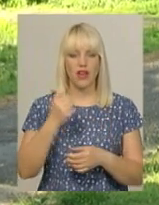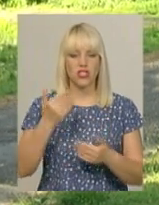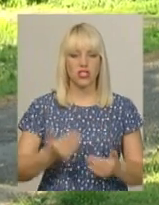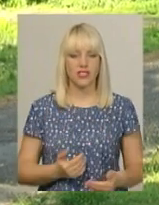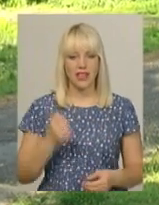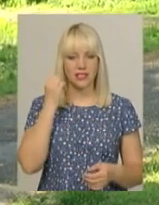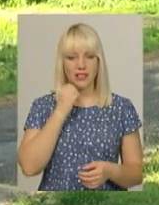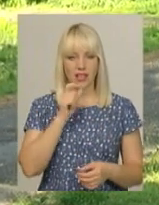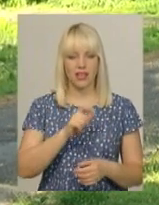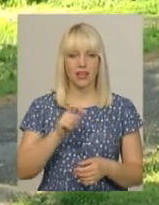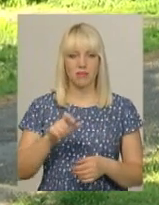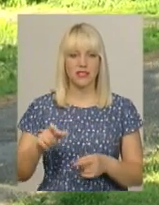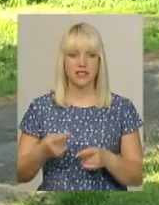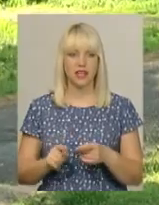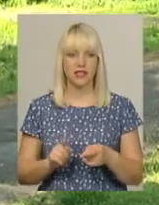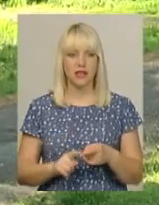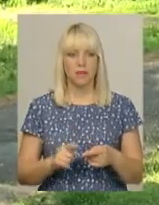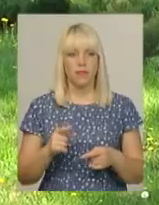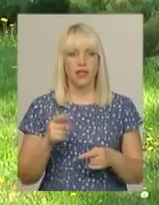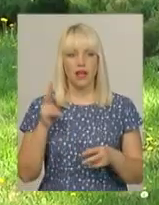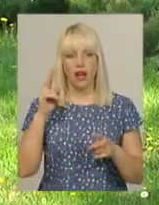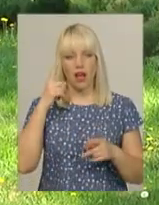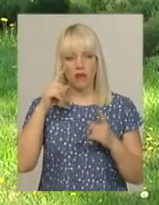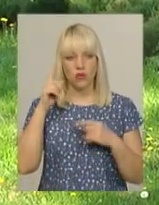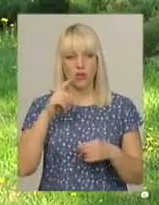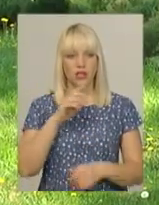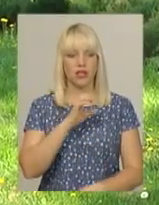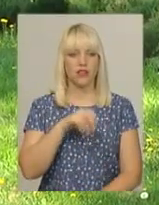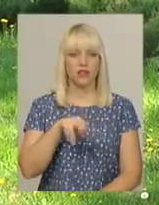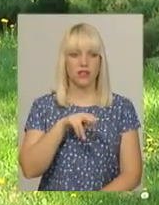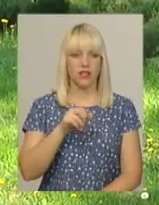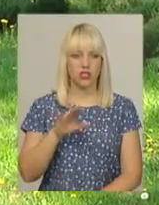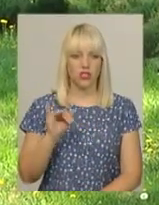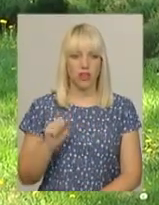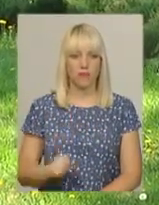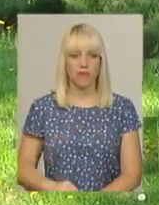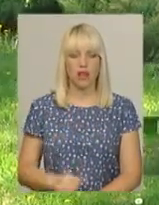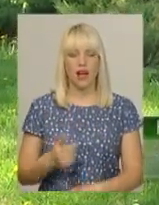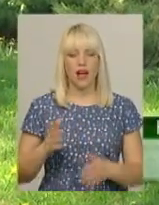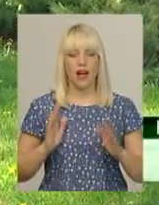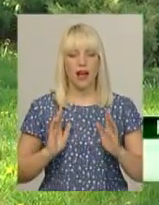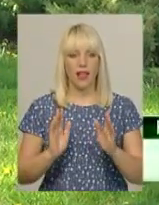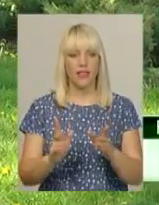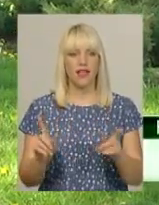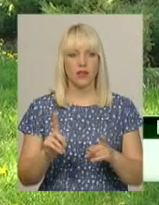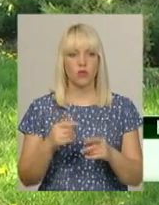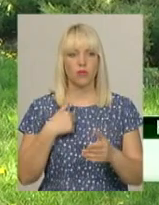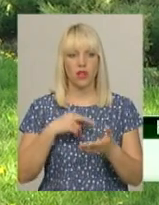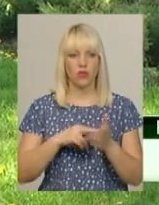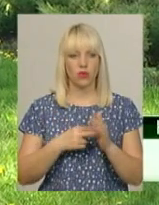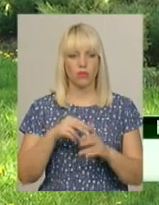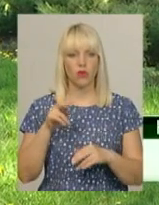Авторки проєкту – хмельницькі школярки Нора і Даша. Але яку ми плануємо розфарбувати, знаходиться позаду мене.